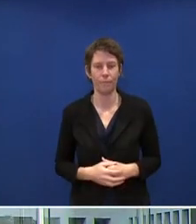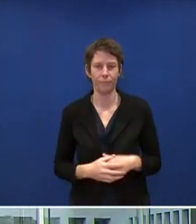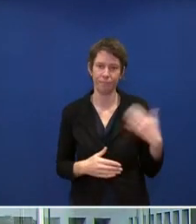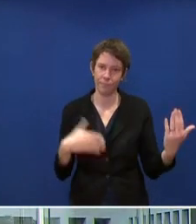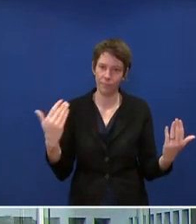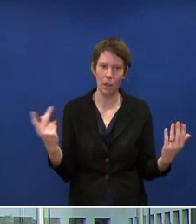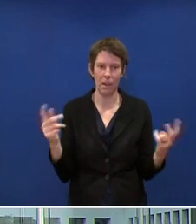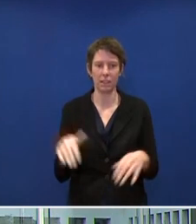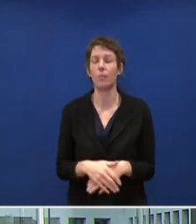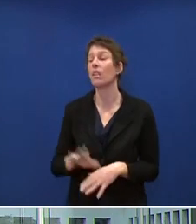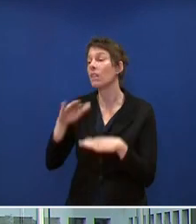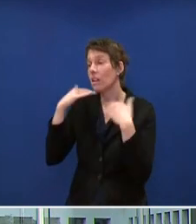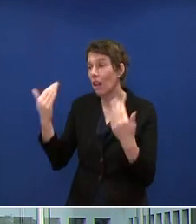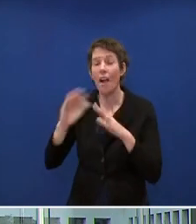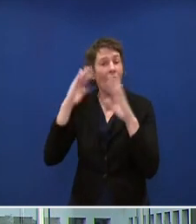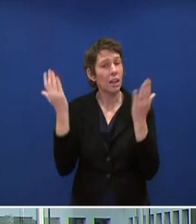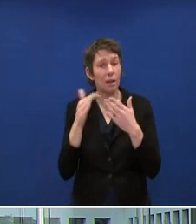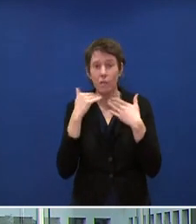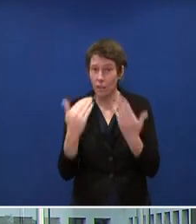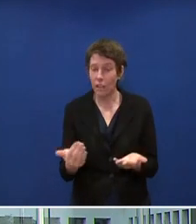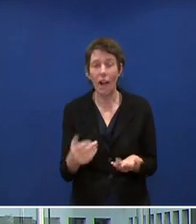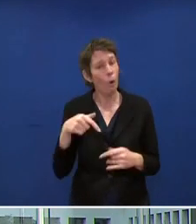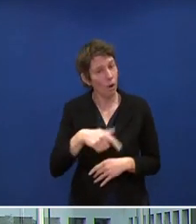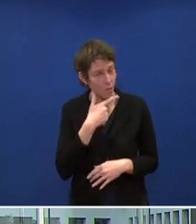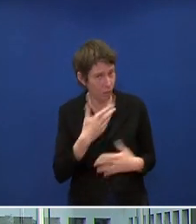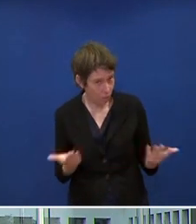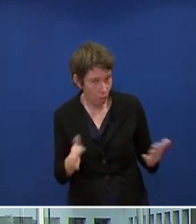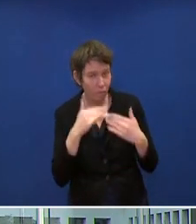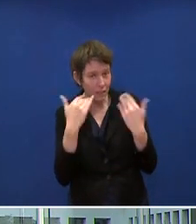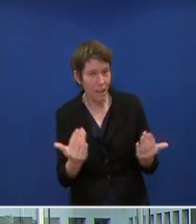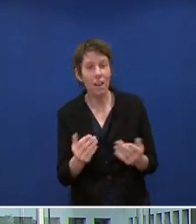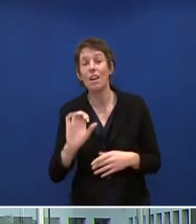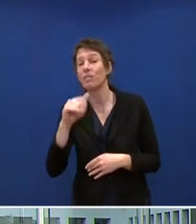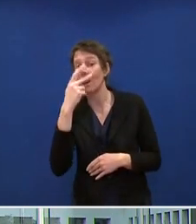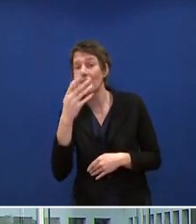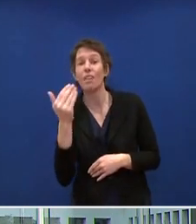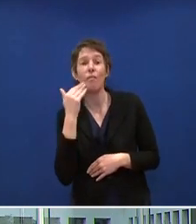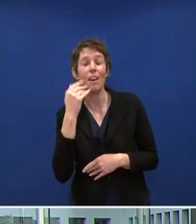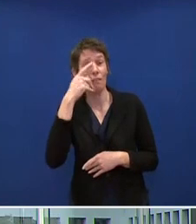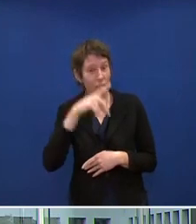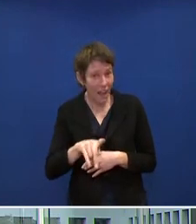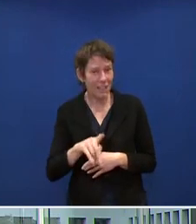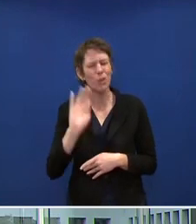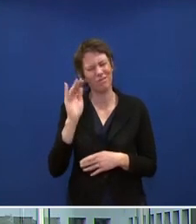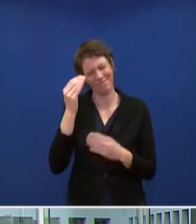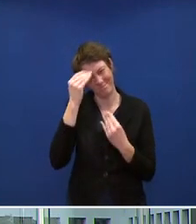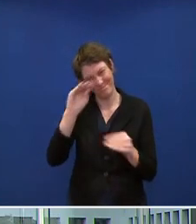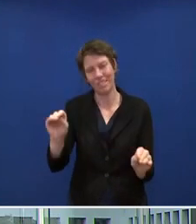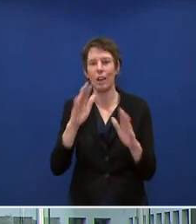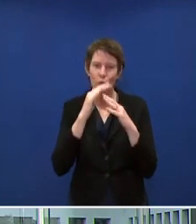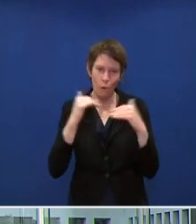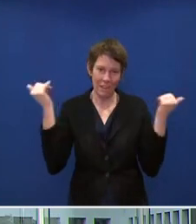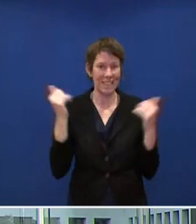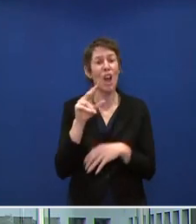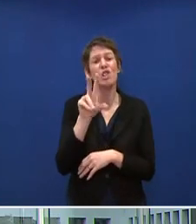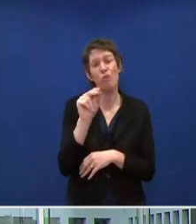Dankeschön auch dafür. Danke überhaupt für diesen Mittwochmittag. Wir sehen uns wieder am Freitag mit dem freundlichen Hinweis verbunden, dass wir uns da um